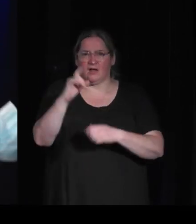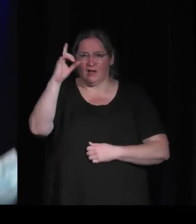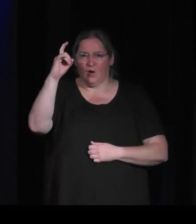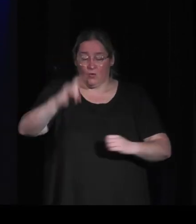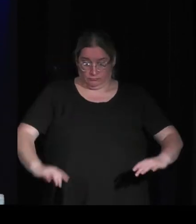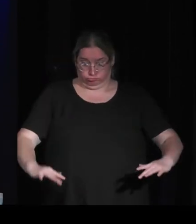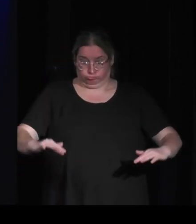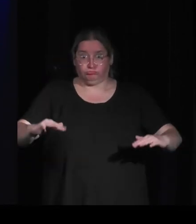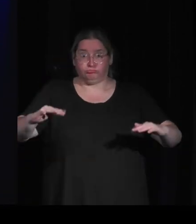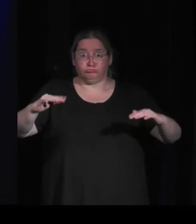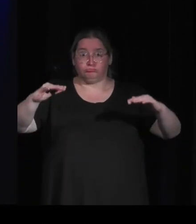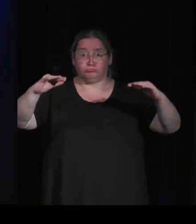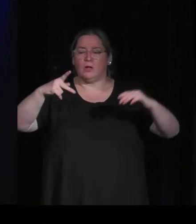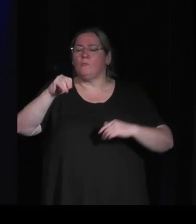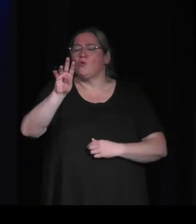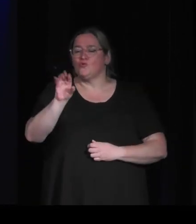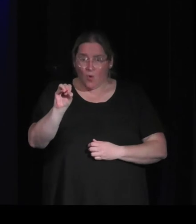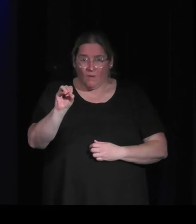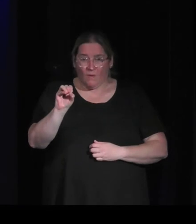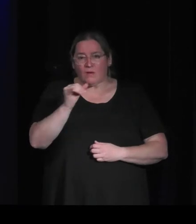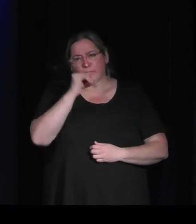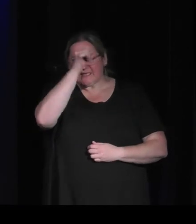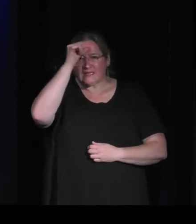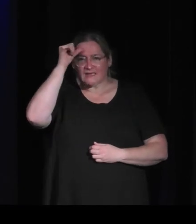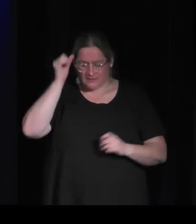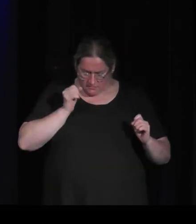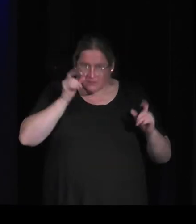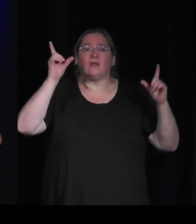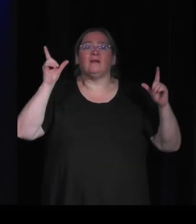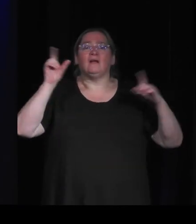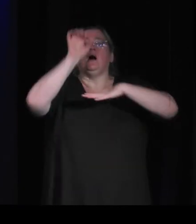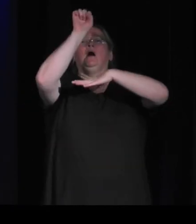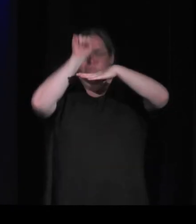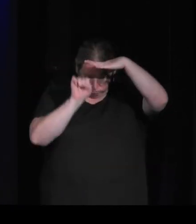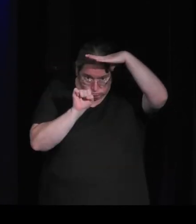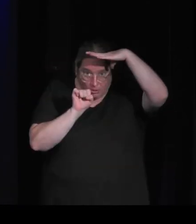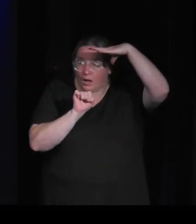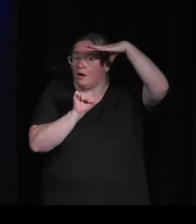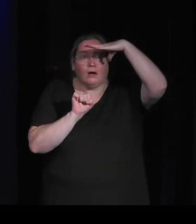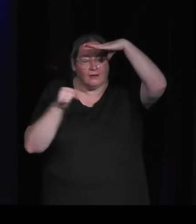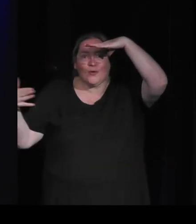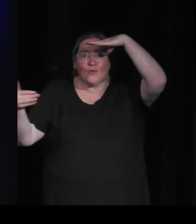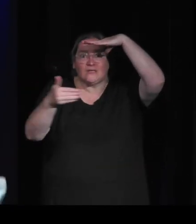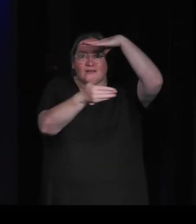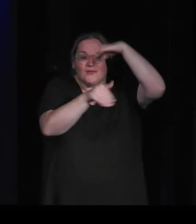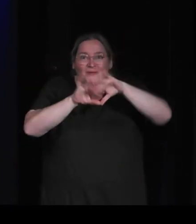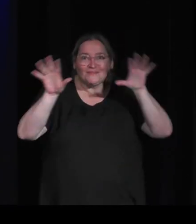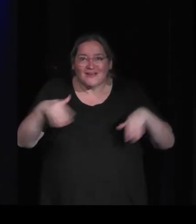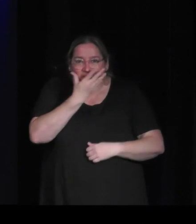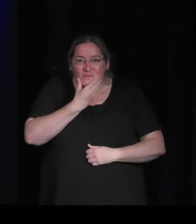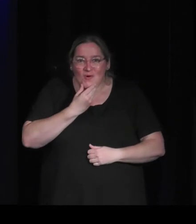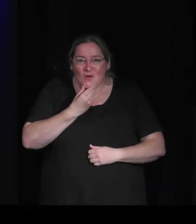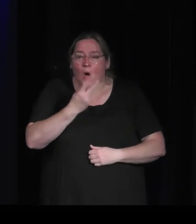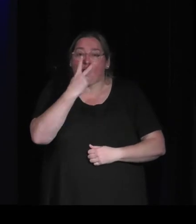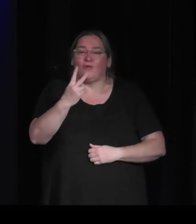montée très très haut et Ponyo avec le petit garçon se réveille il met la tête sous l'eau et il voit plein de poissons etc. Le plan est magnifique on voit la